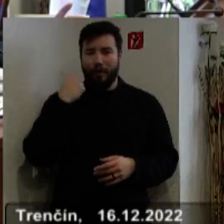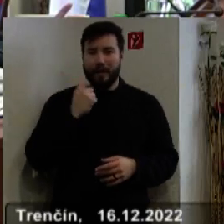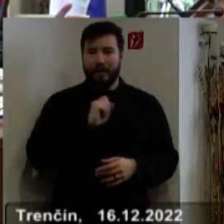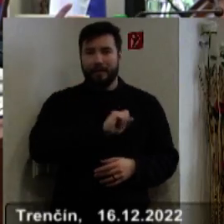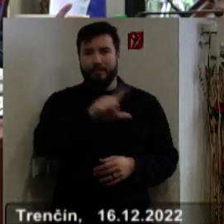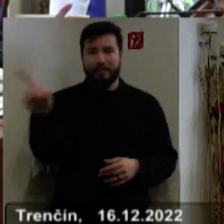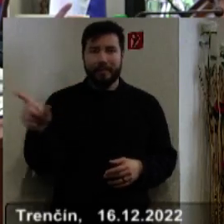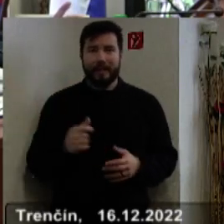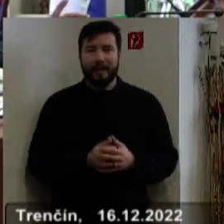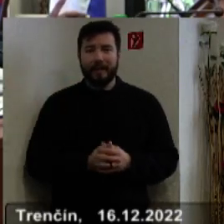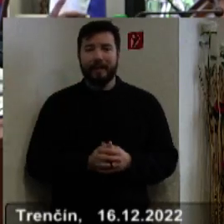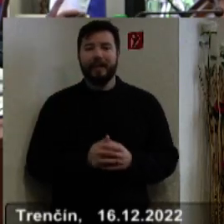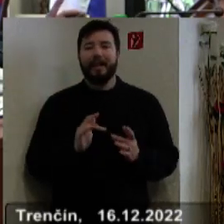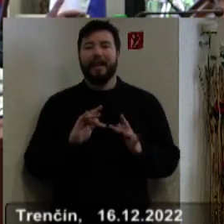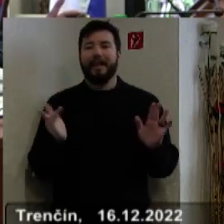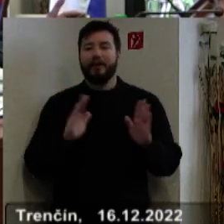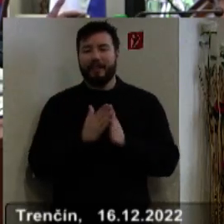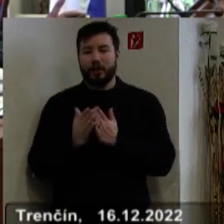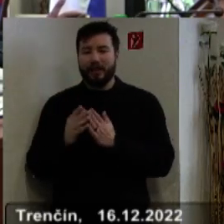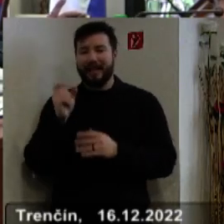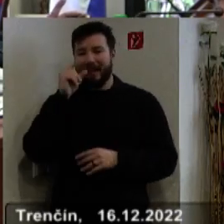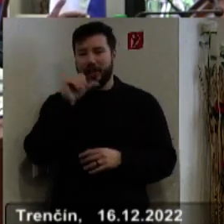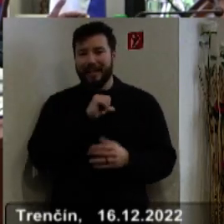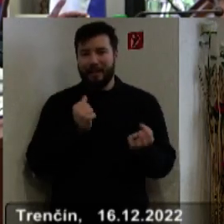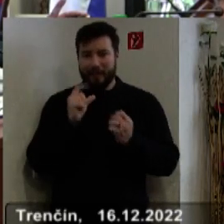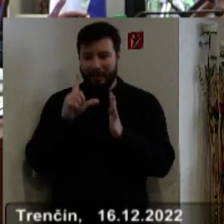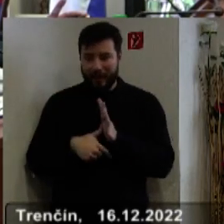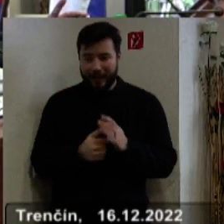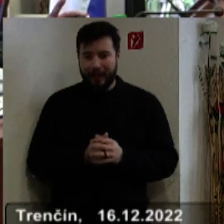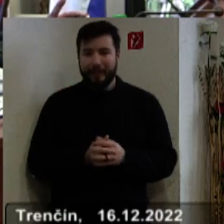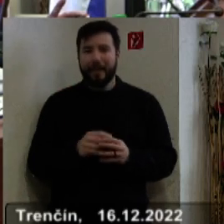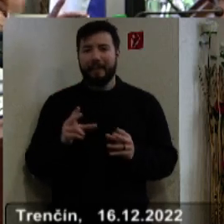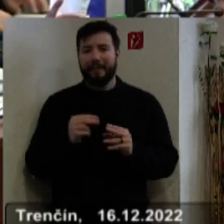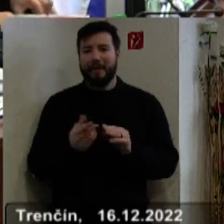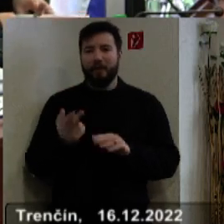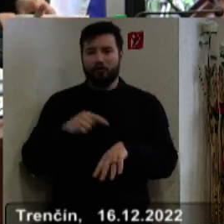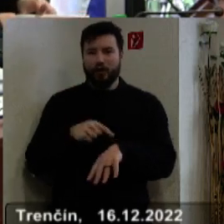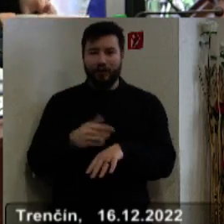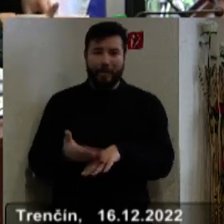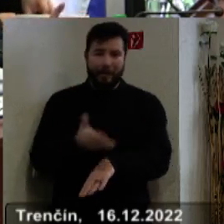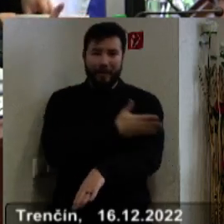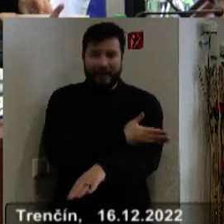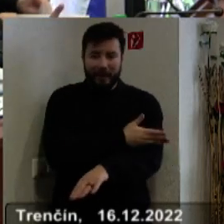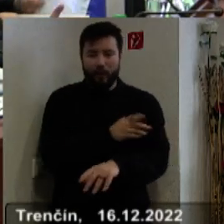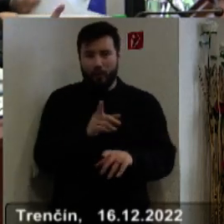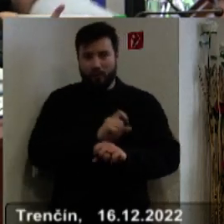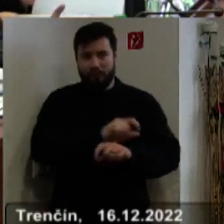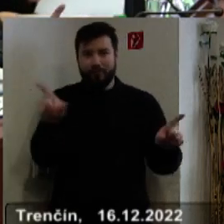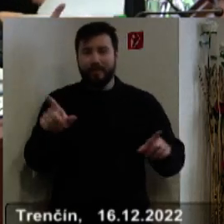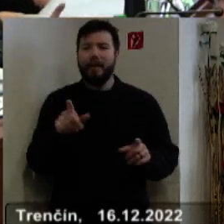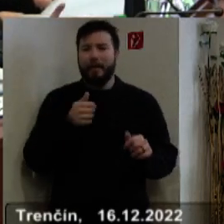v internetovej knižnici Trenčanského samosprávneho kraja v dostatočnom časovom predstihu, tak ako nám kaže rokovací